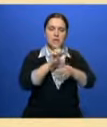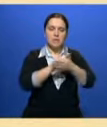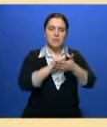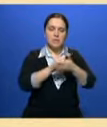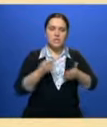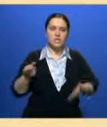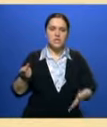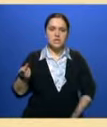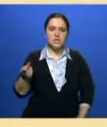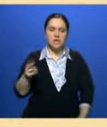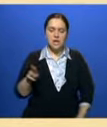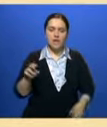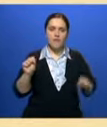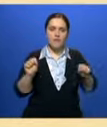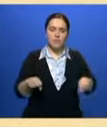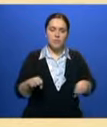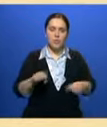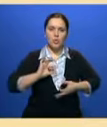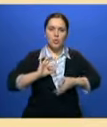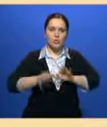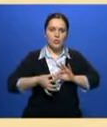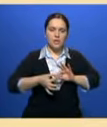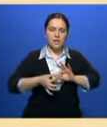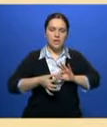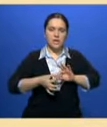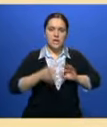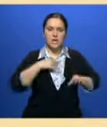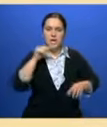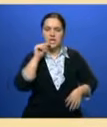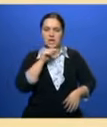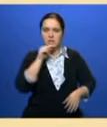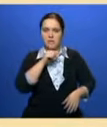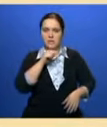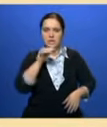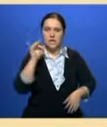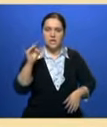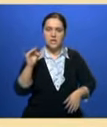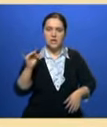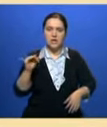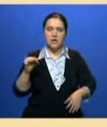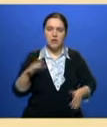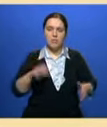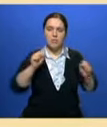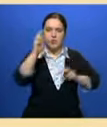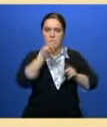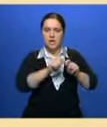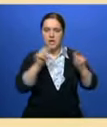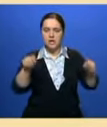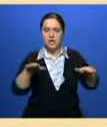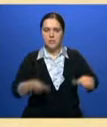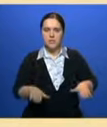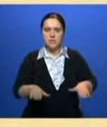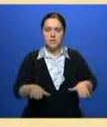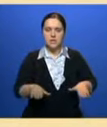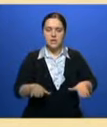возможности углубления нашего экономического и инвестиционного взаимодействия. В частности, вновь